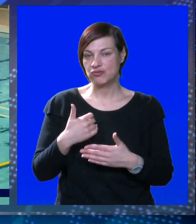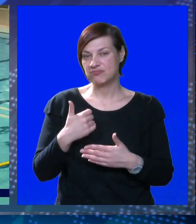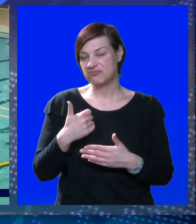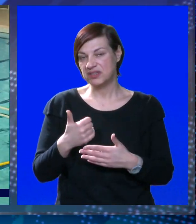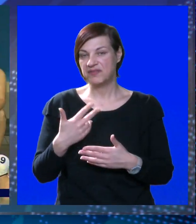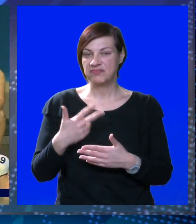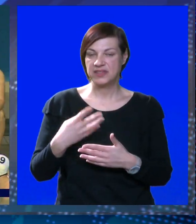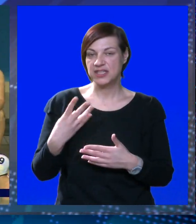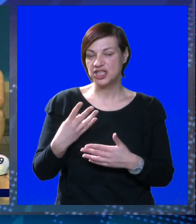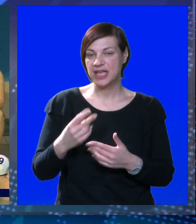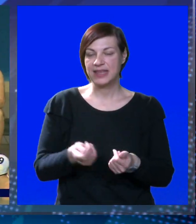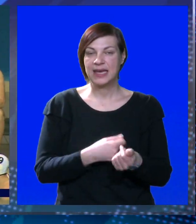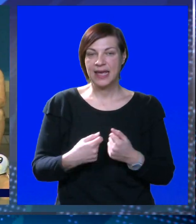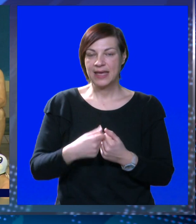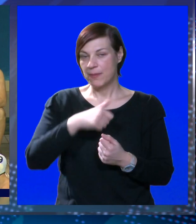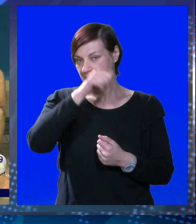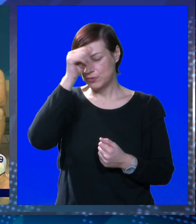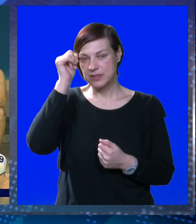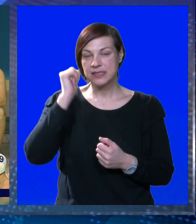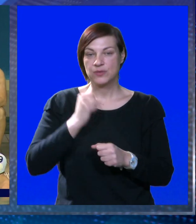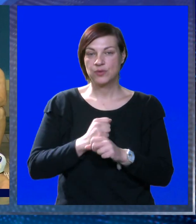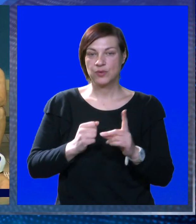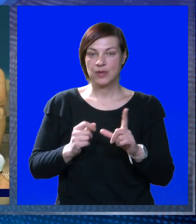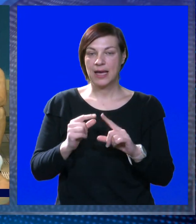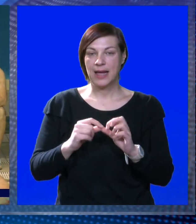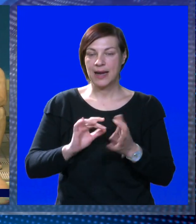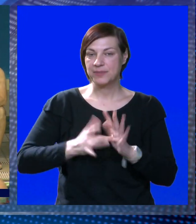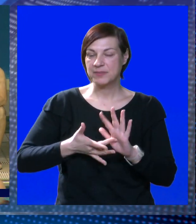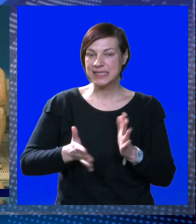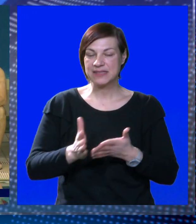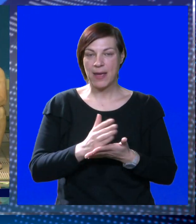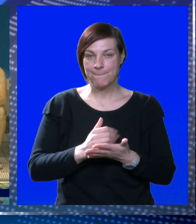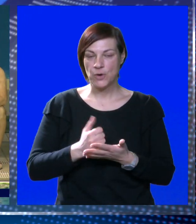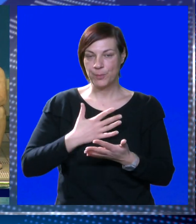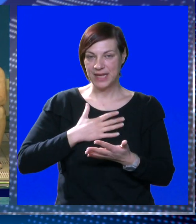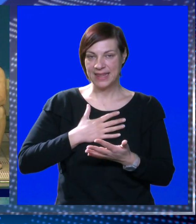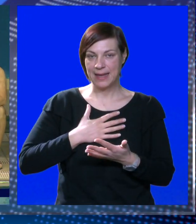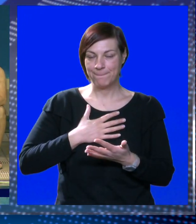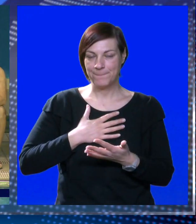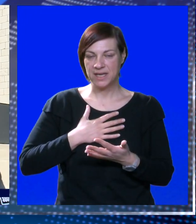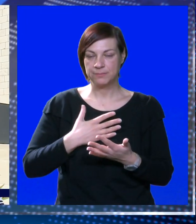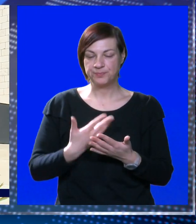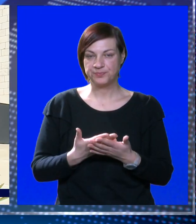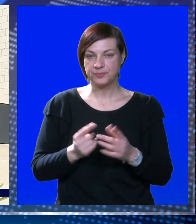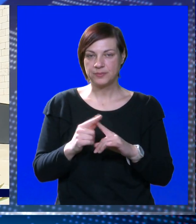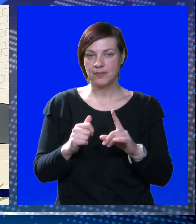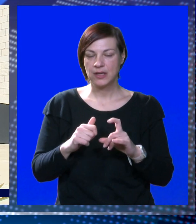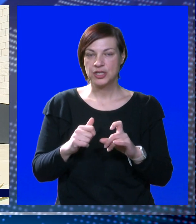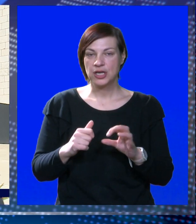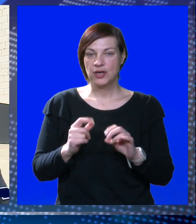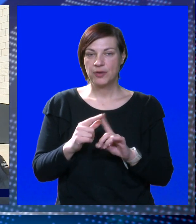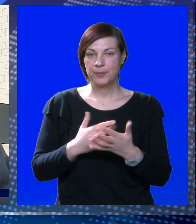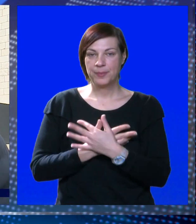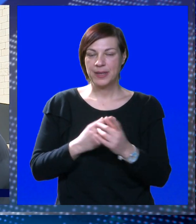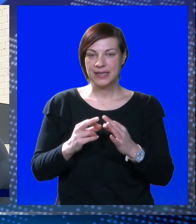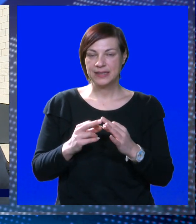prve tri i četiri ekipe u sezoni. Galeb jedini sa sve pobjede, mi, Pošk,